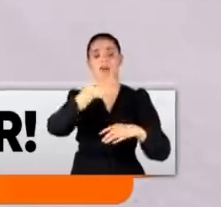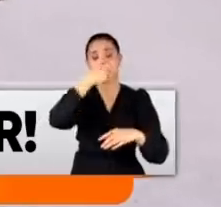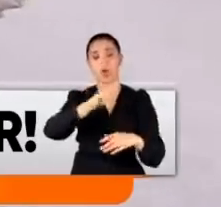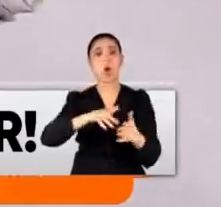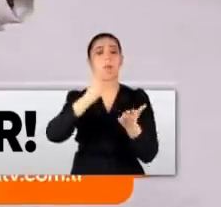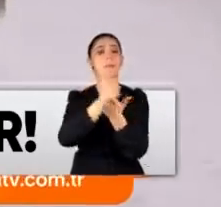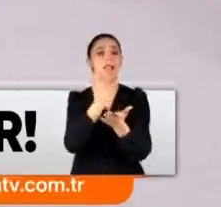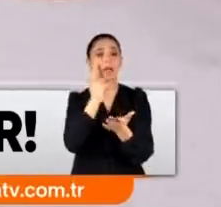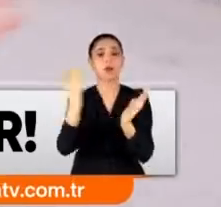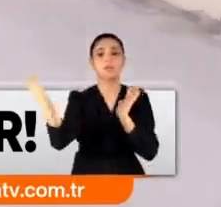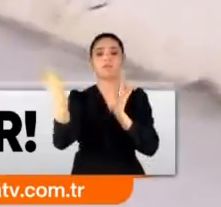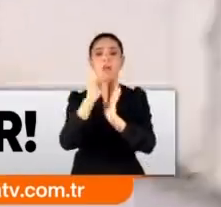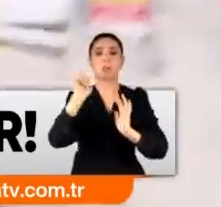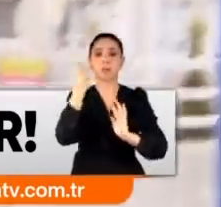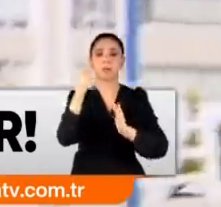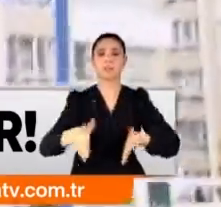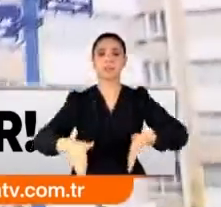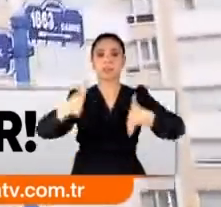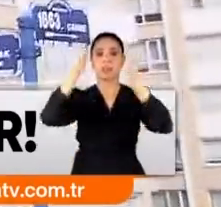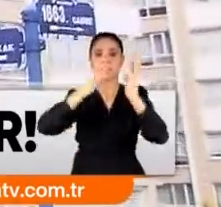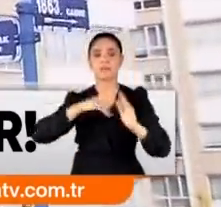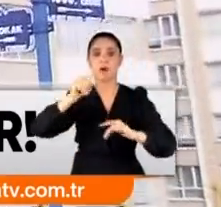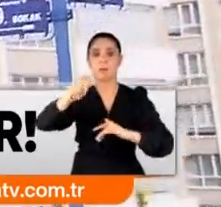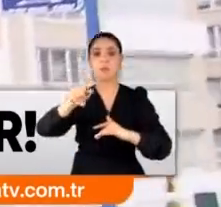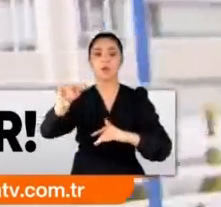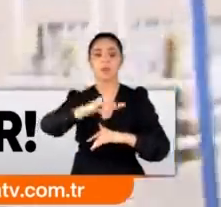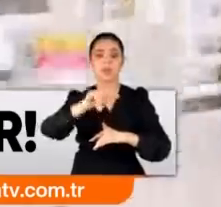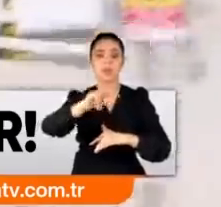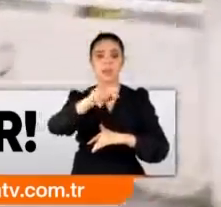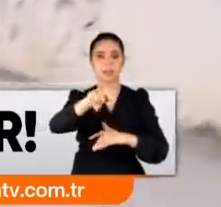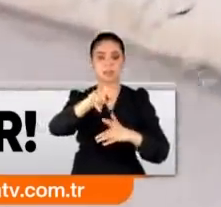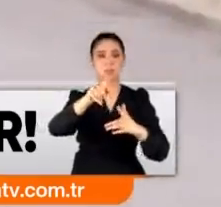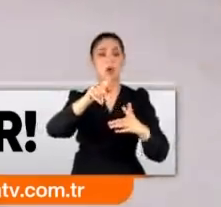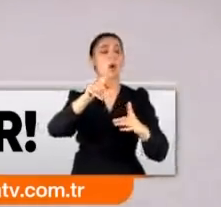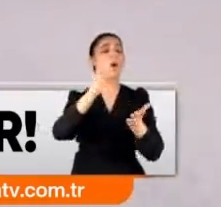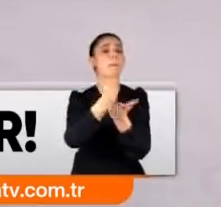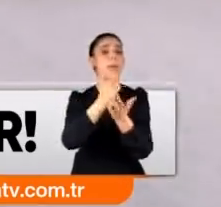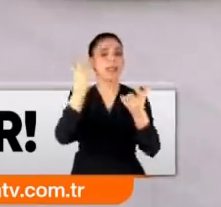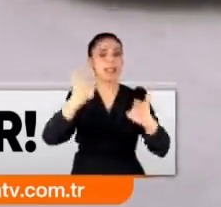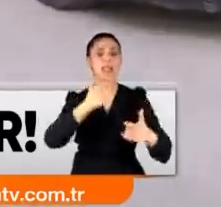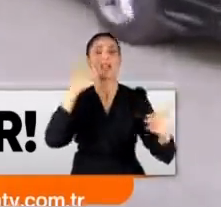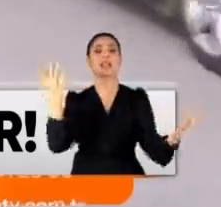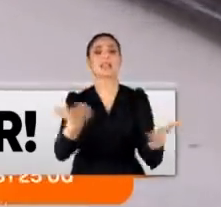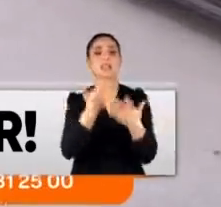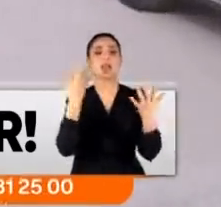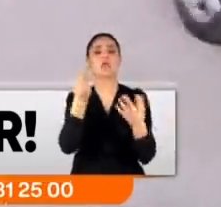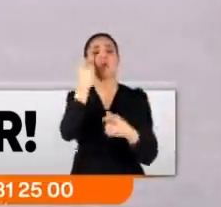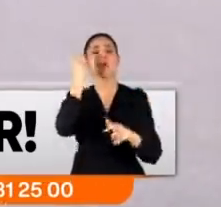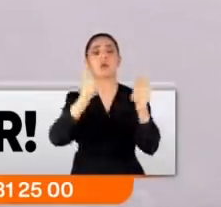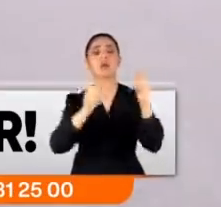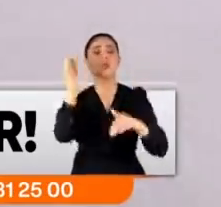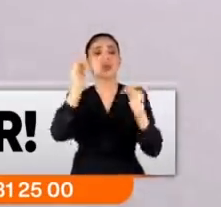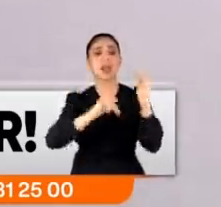Hemen karşısında da lüks bir site bulunuyor. Hemen yanı başında bulunan bu mezar alanına yıllardır yüzlerce kişi